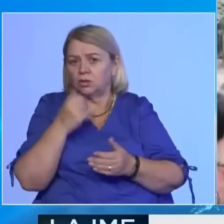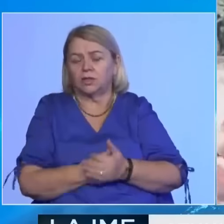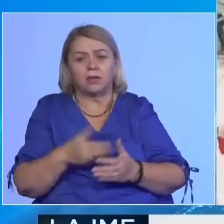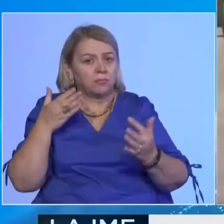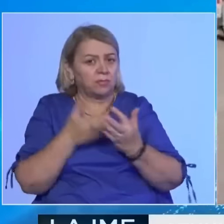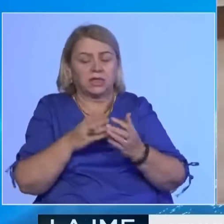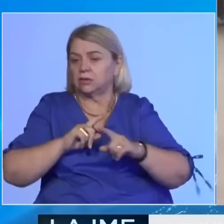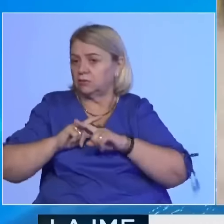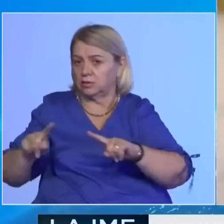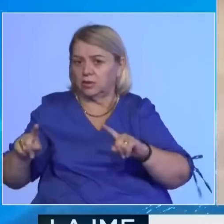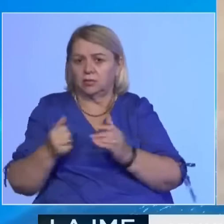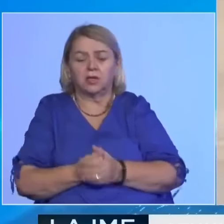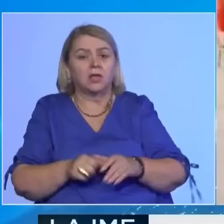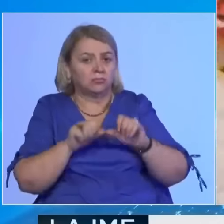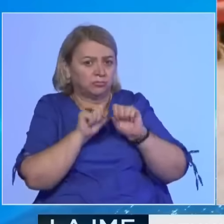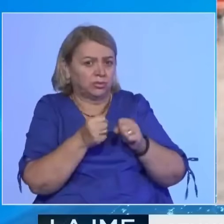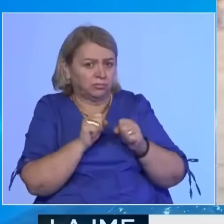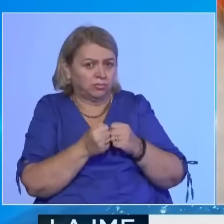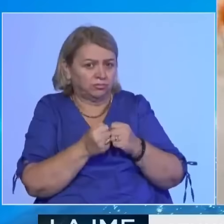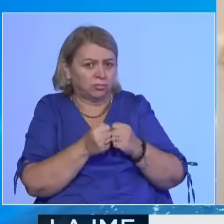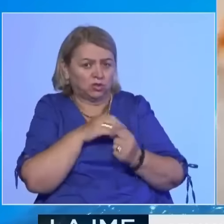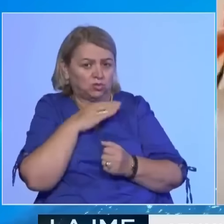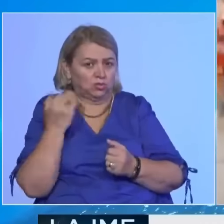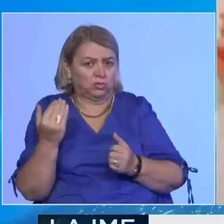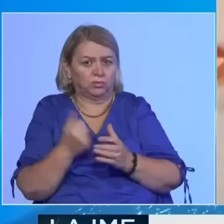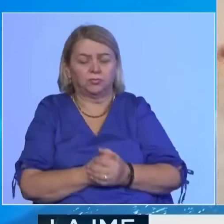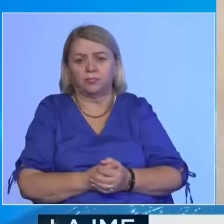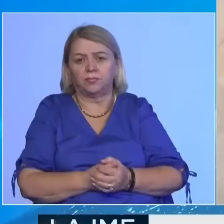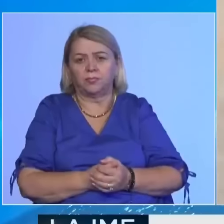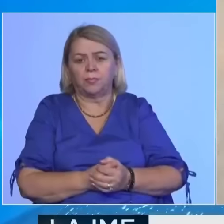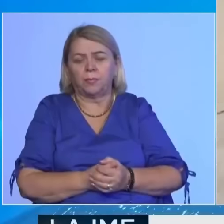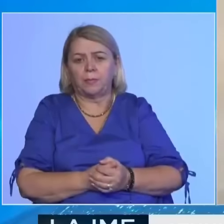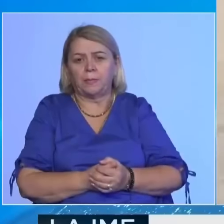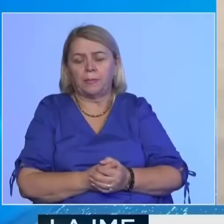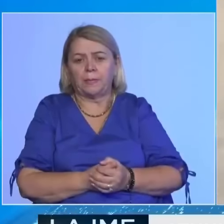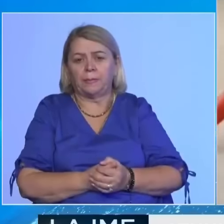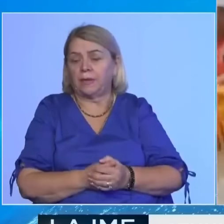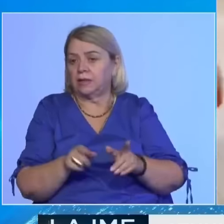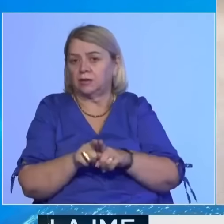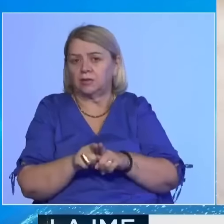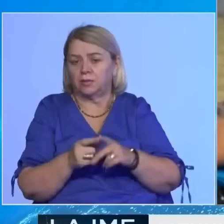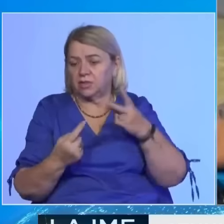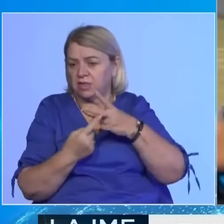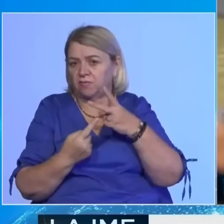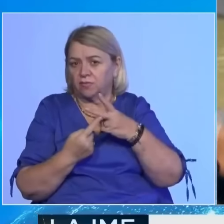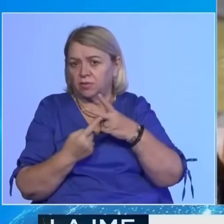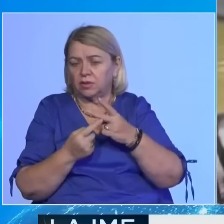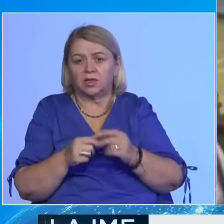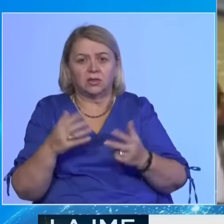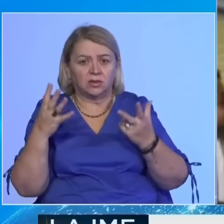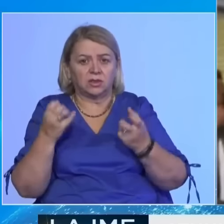pengesa tjera, dërsa dëme të konsideruashme janë shkaktuar edhe në të mbjela. Si pas mediave lokale, rrët